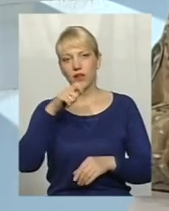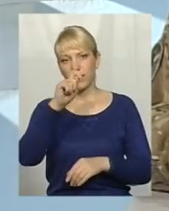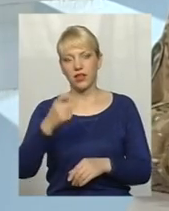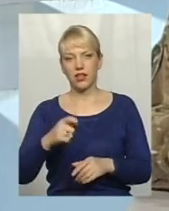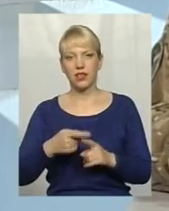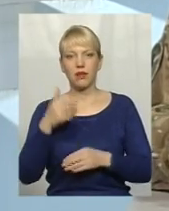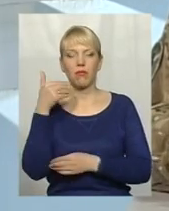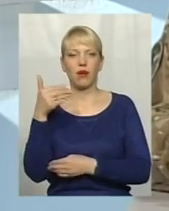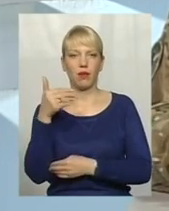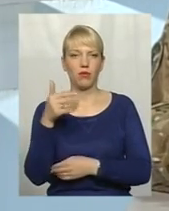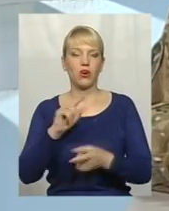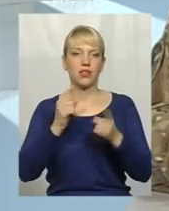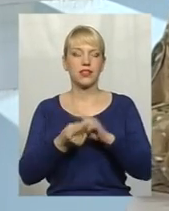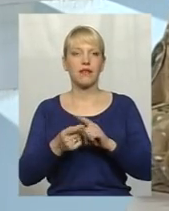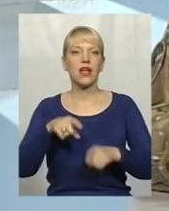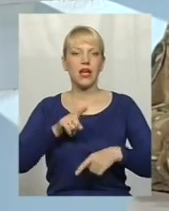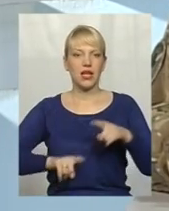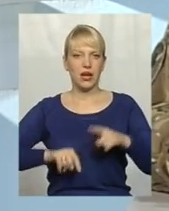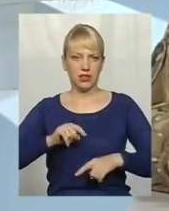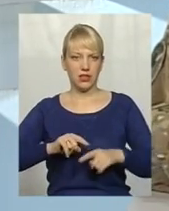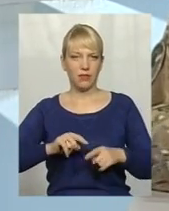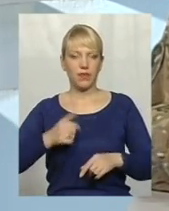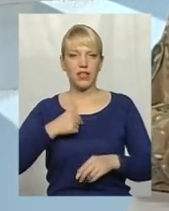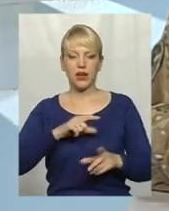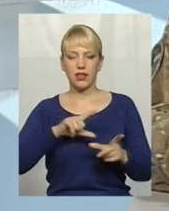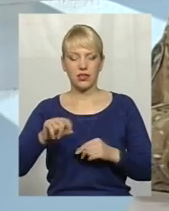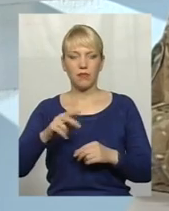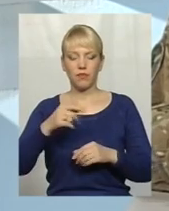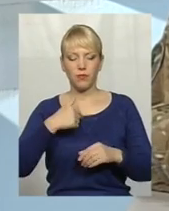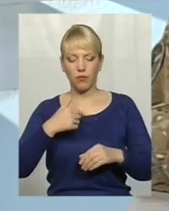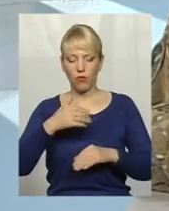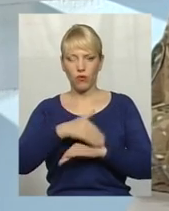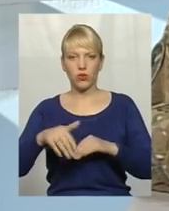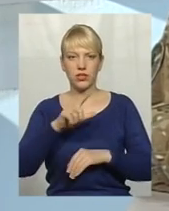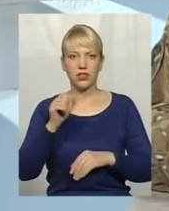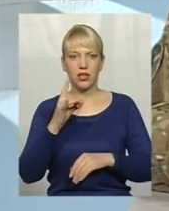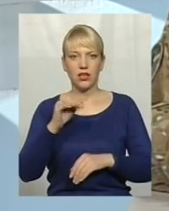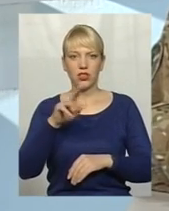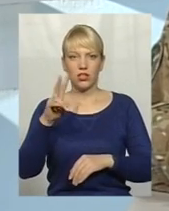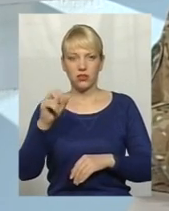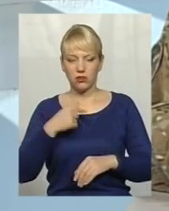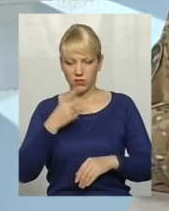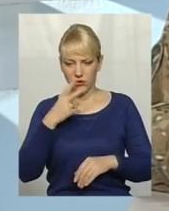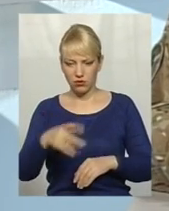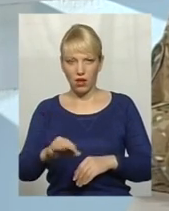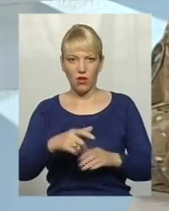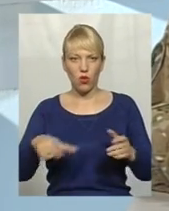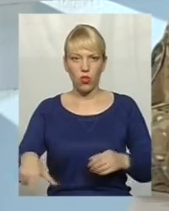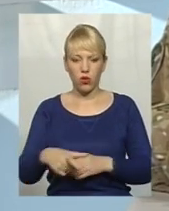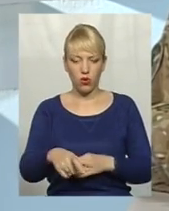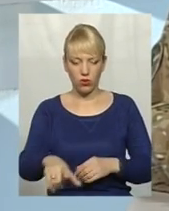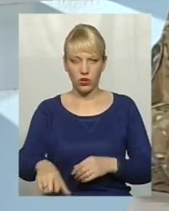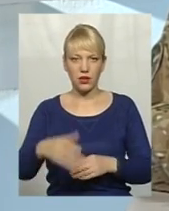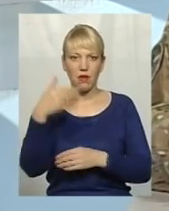дійсно рідним. Я проїжджав по Зорічанській, і побачив, валяється прапор наш на дорозі. Я